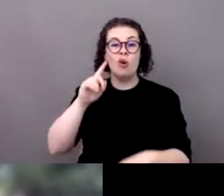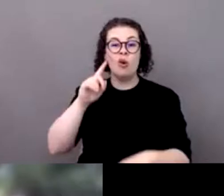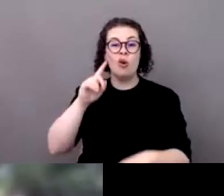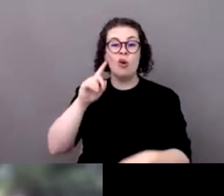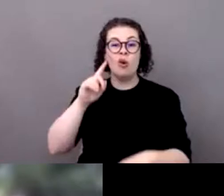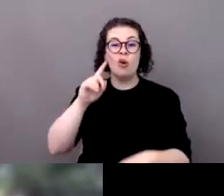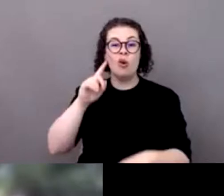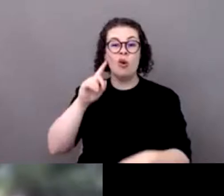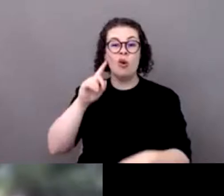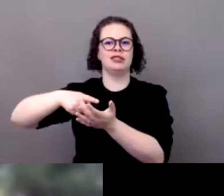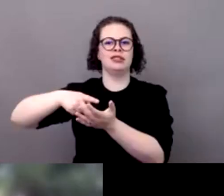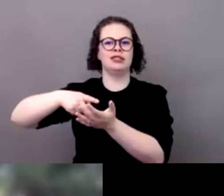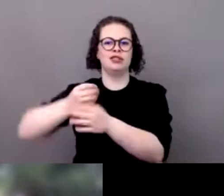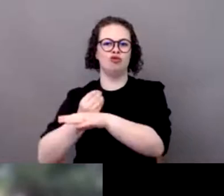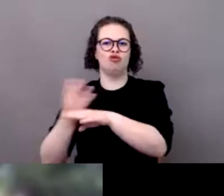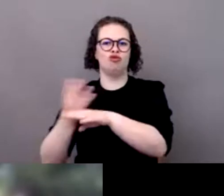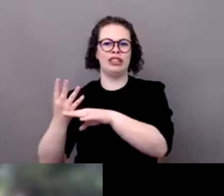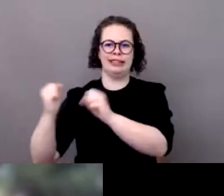isolé